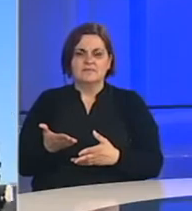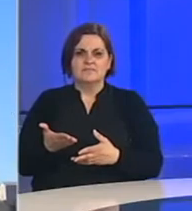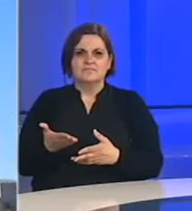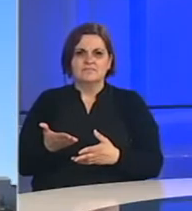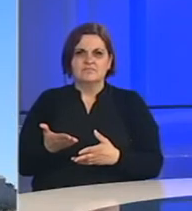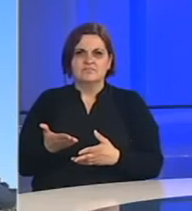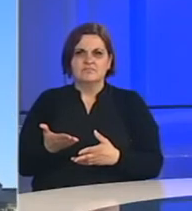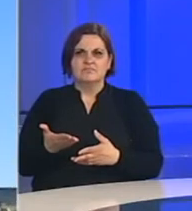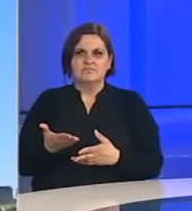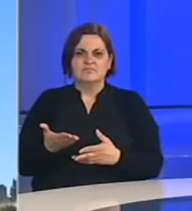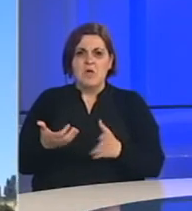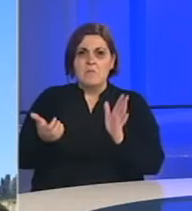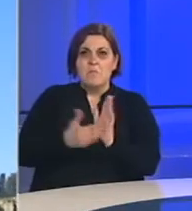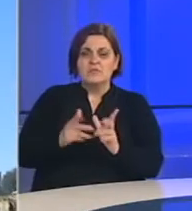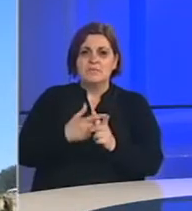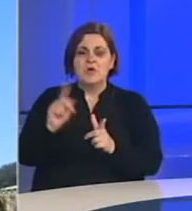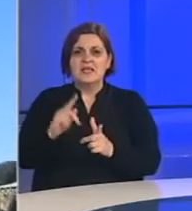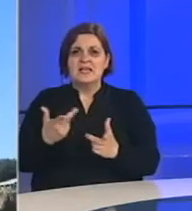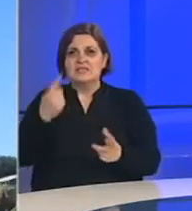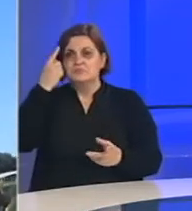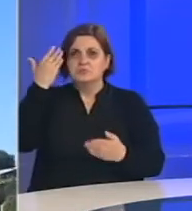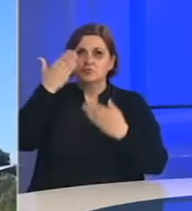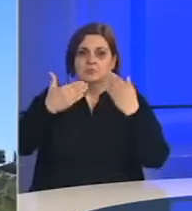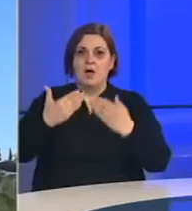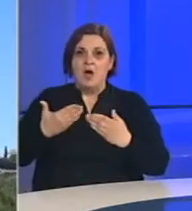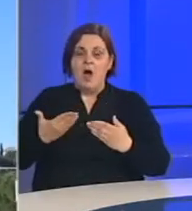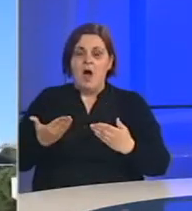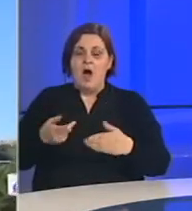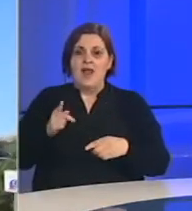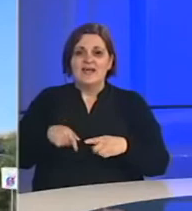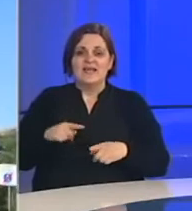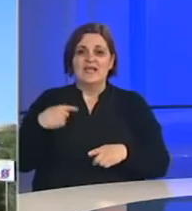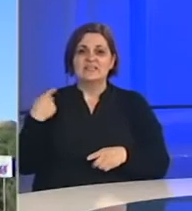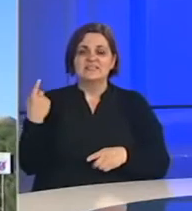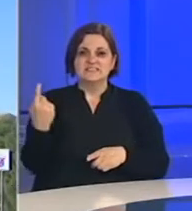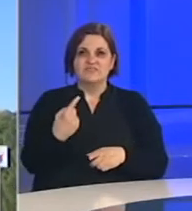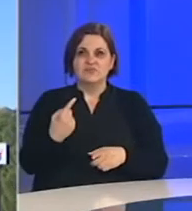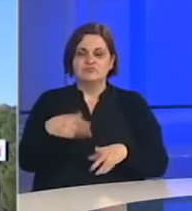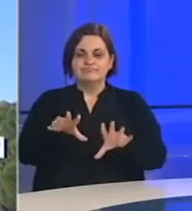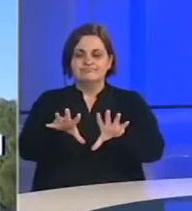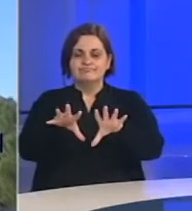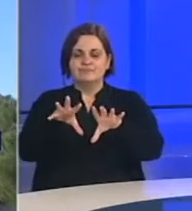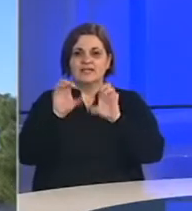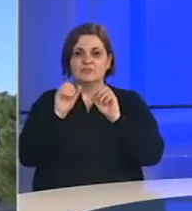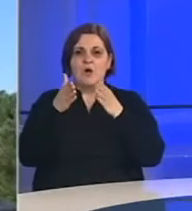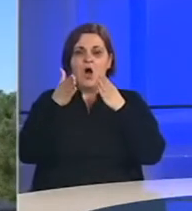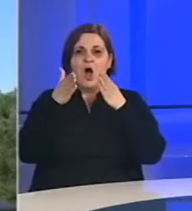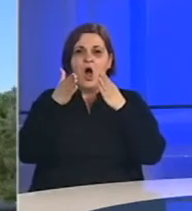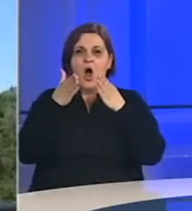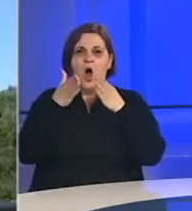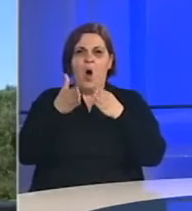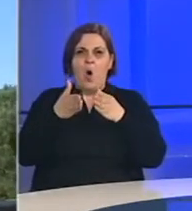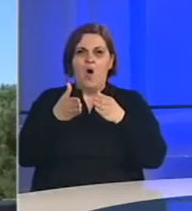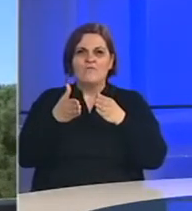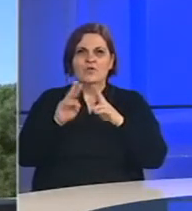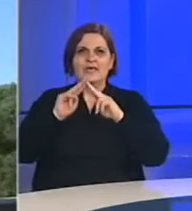potrebna potrebno ili ne ali na kraju krajeva zvi su razumijeli da ova je god blavna